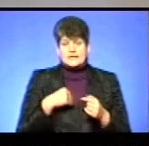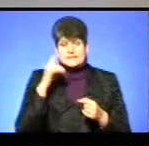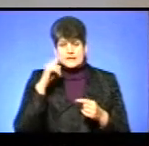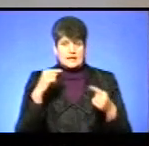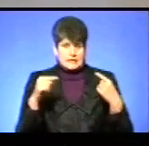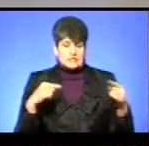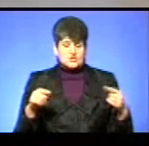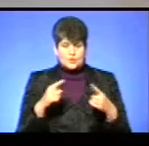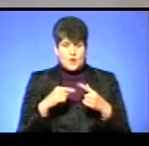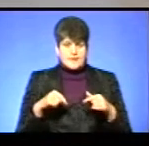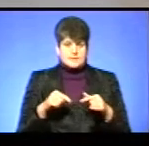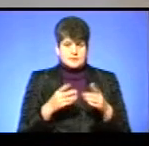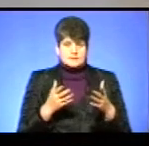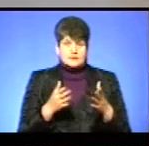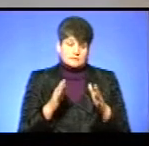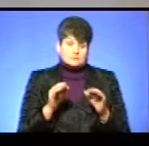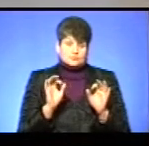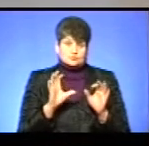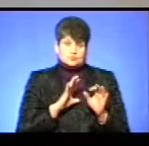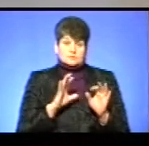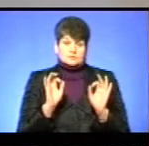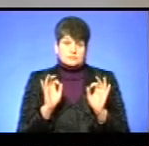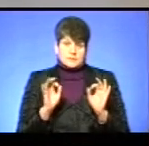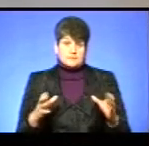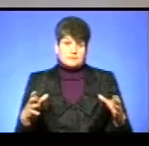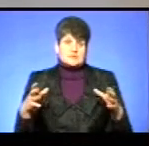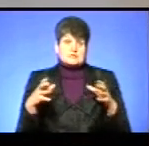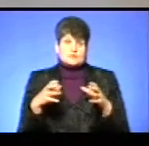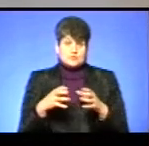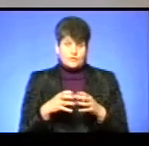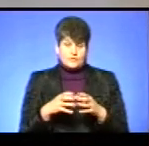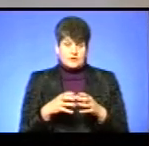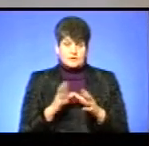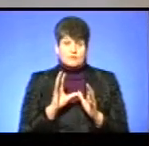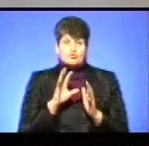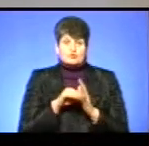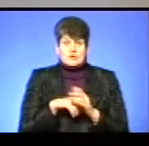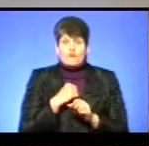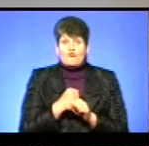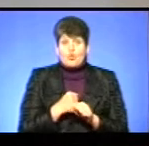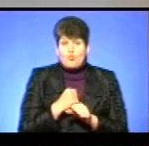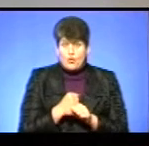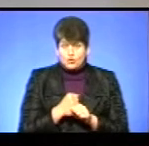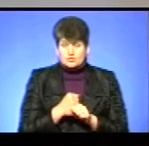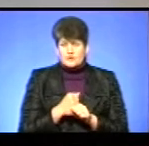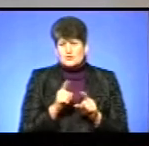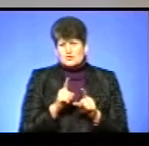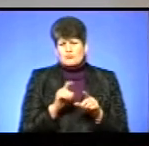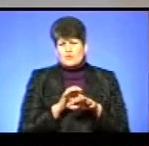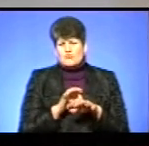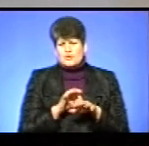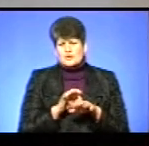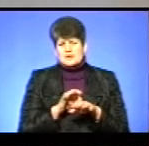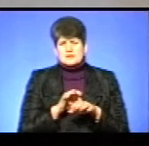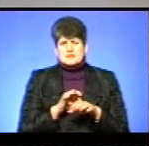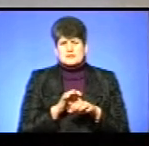організації, цілком логічно, як ми консолідувалися, включитися в роботу. замість того, щоб ввести якісь незрозуміли колеги,